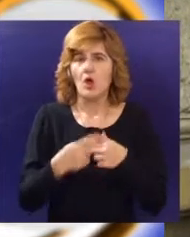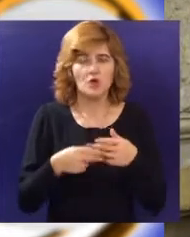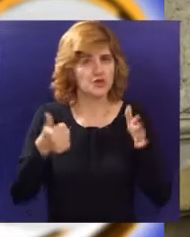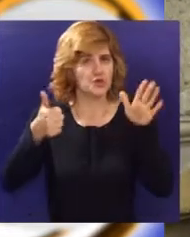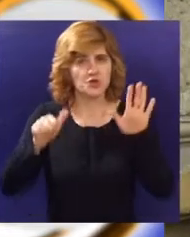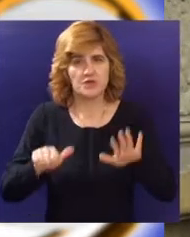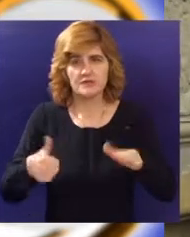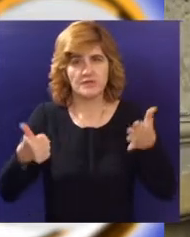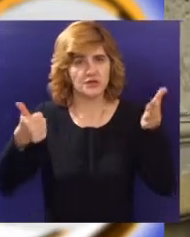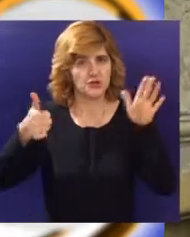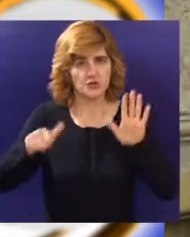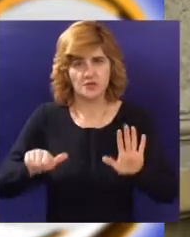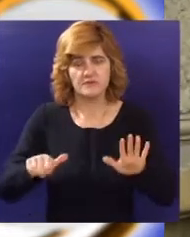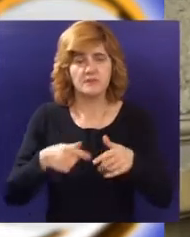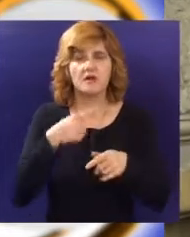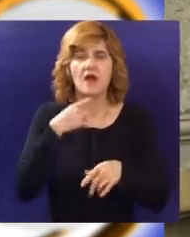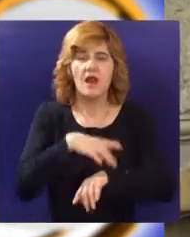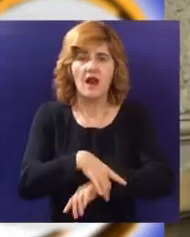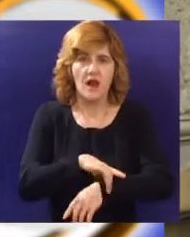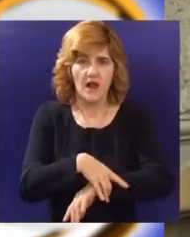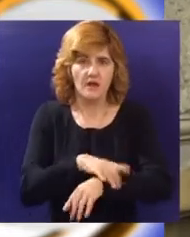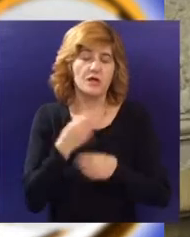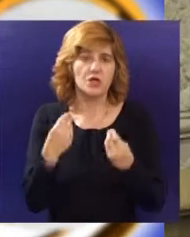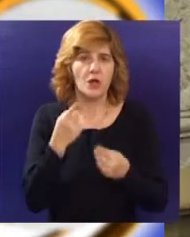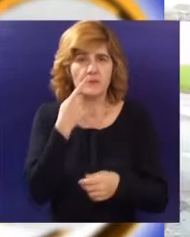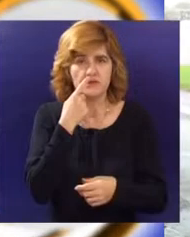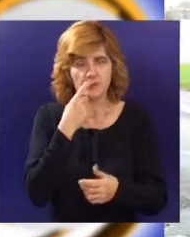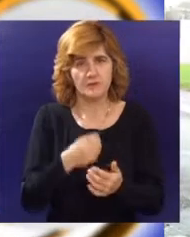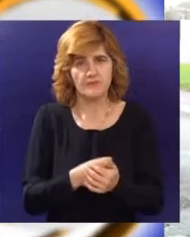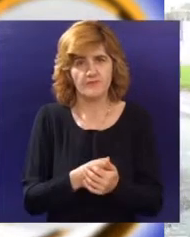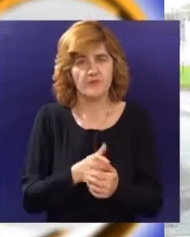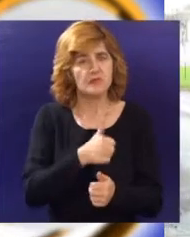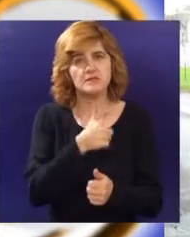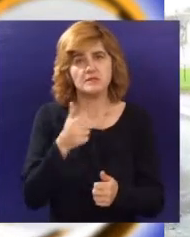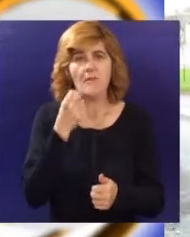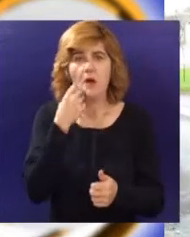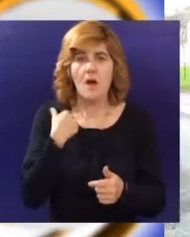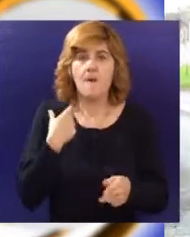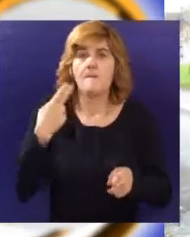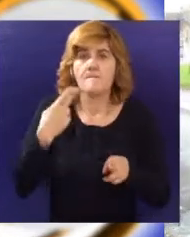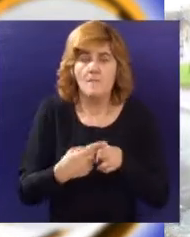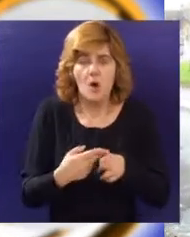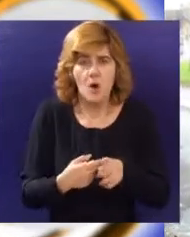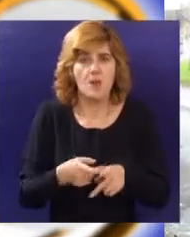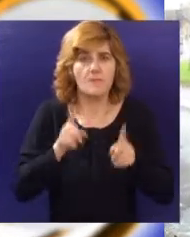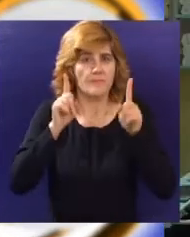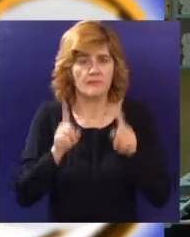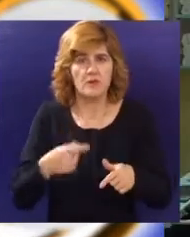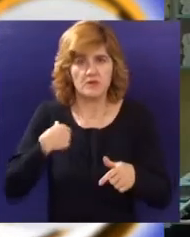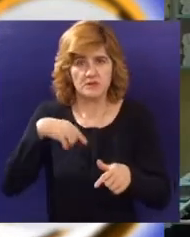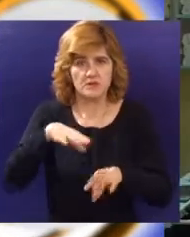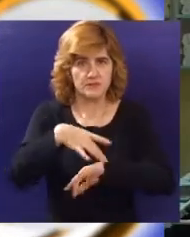kontrolu svakim šest mesec, obično tako kaže lekar, imam još dobre zube. Kad me nešto zavoli i kad je nužno zlo.